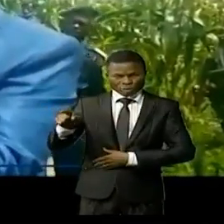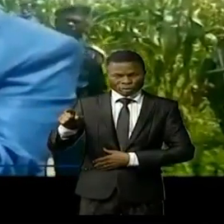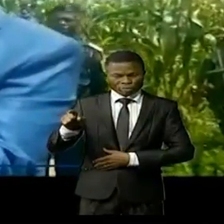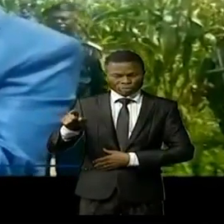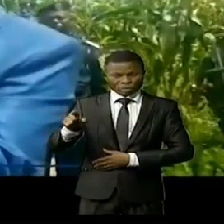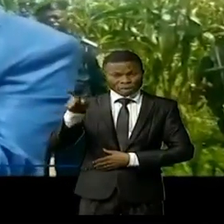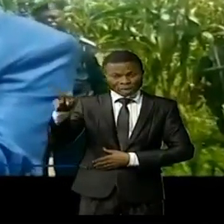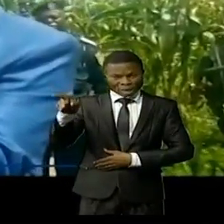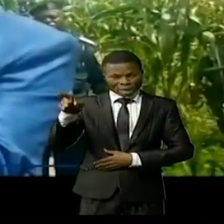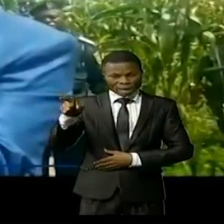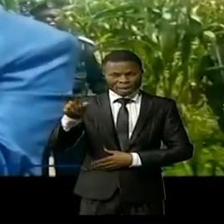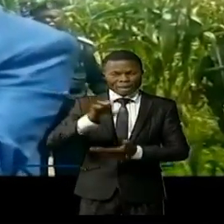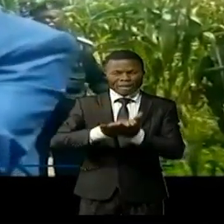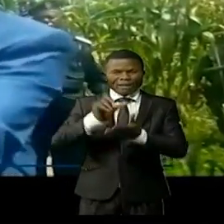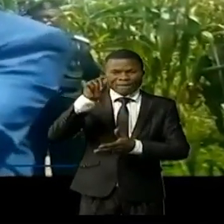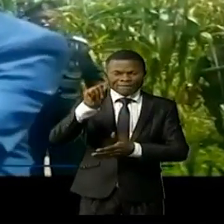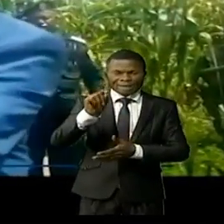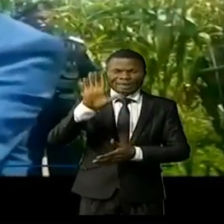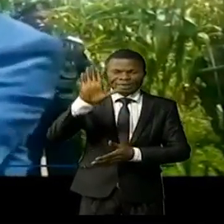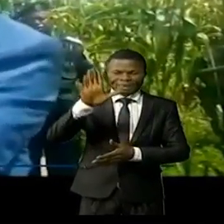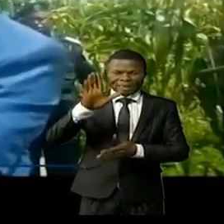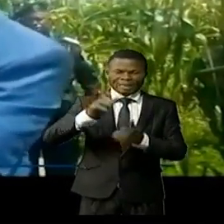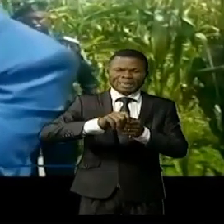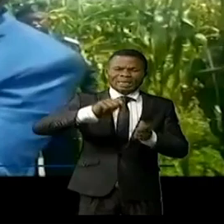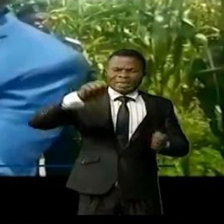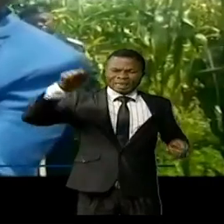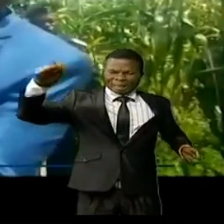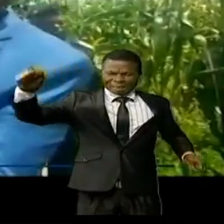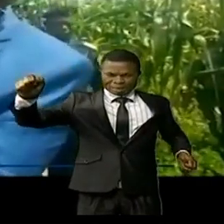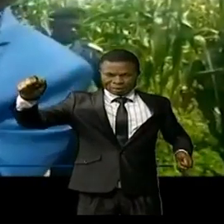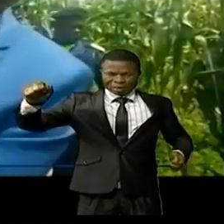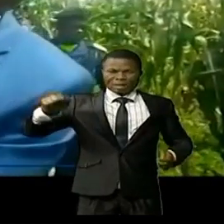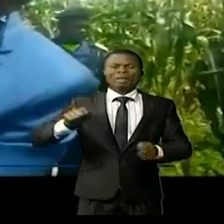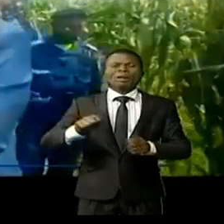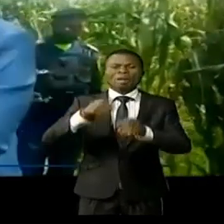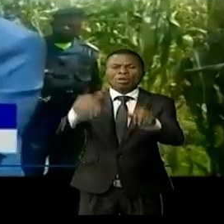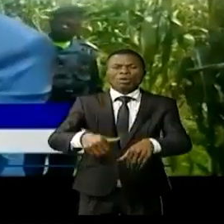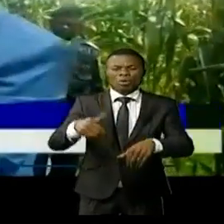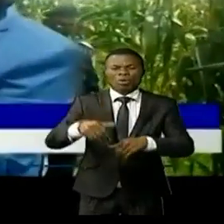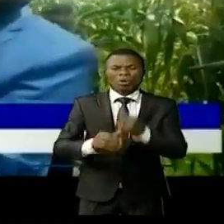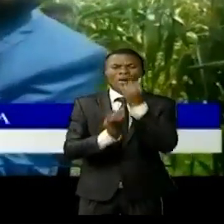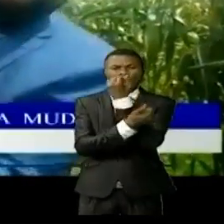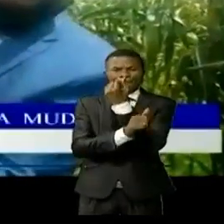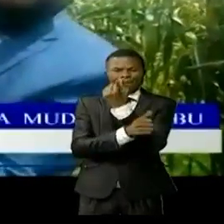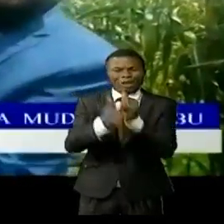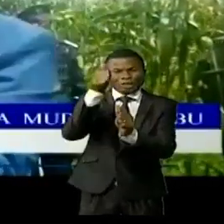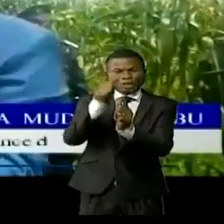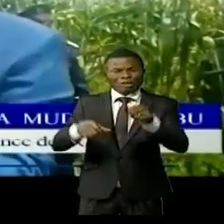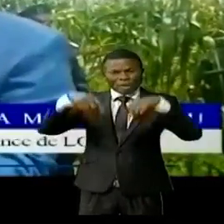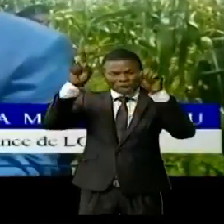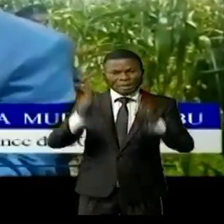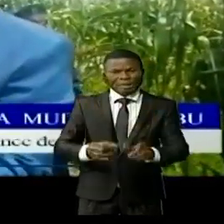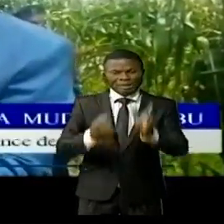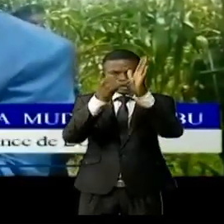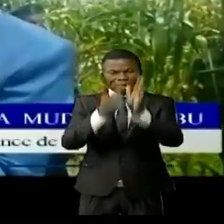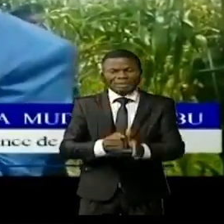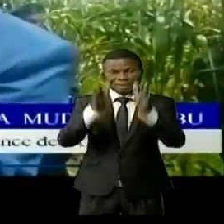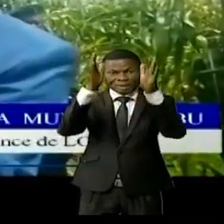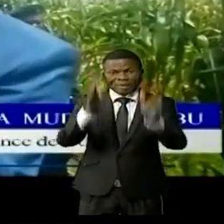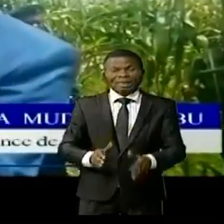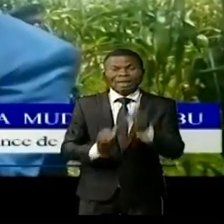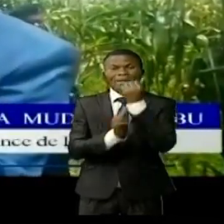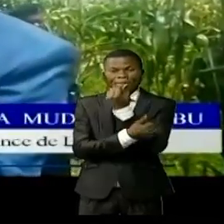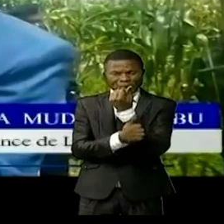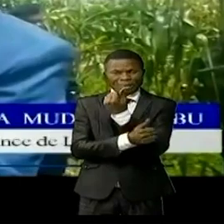25 hectares de maïs. Chaque année, je produis 600 sacs de maïs.